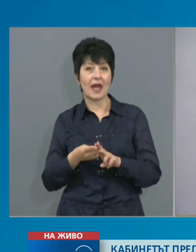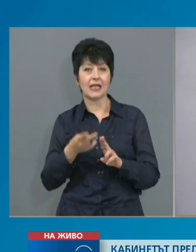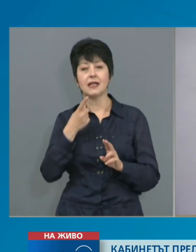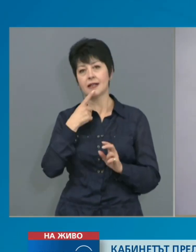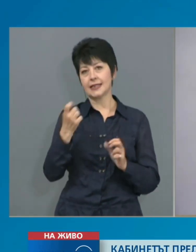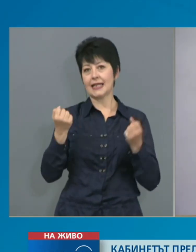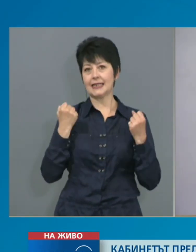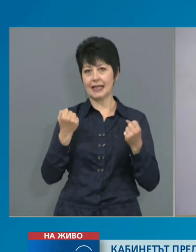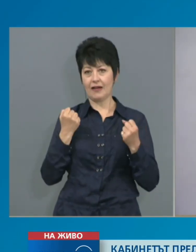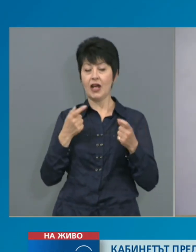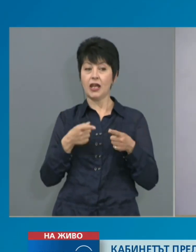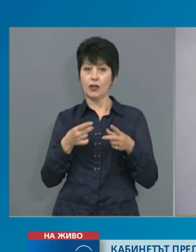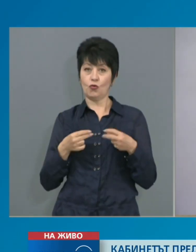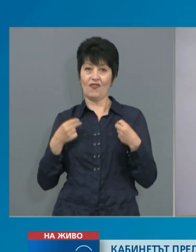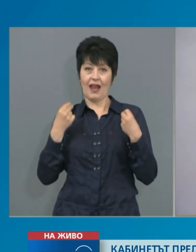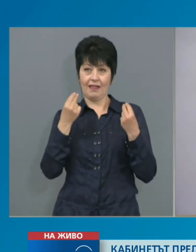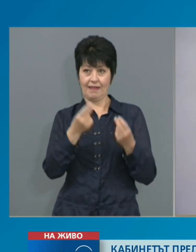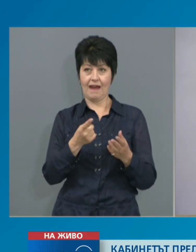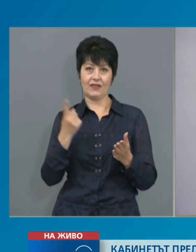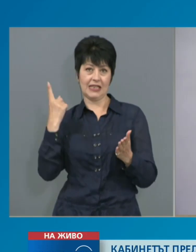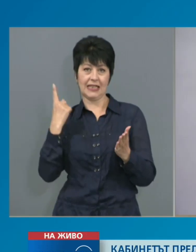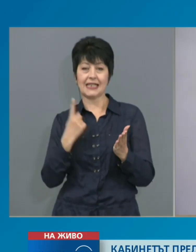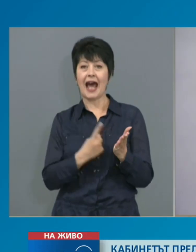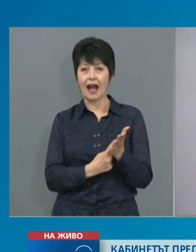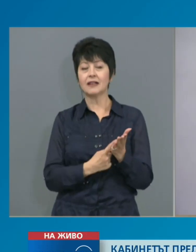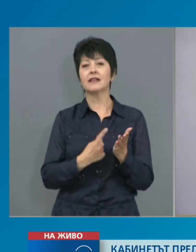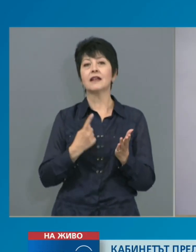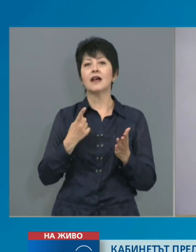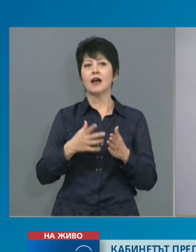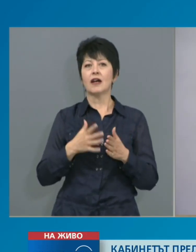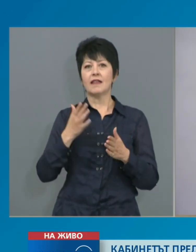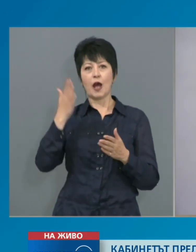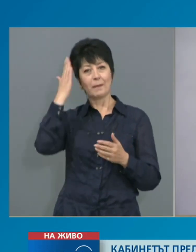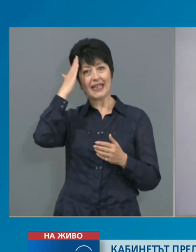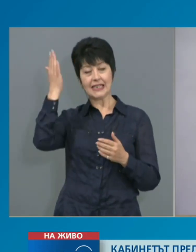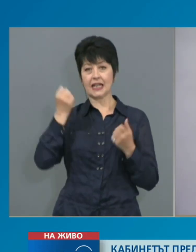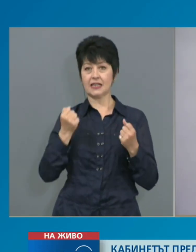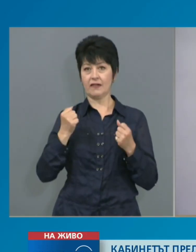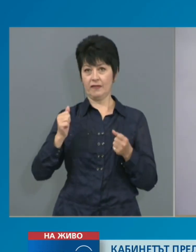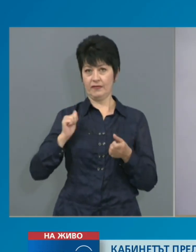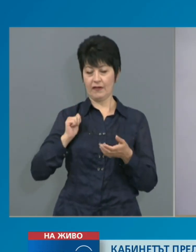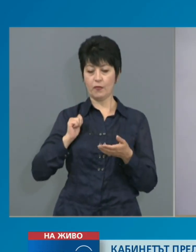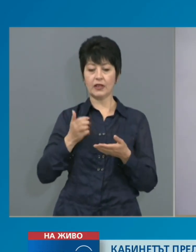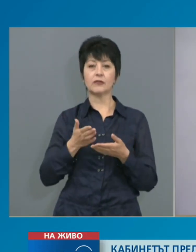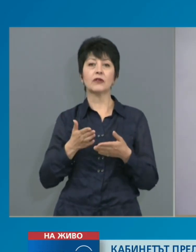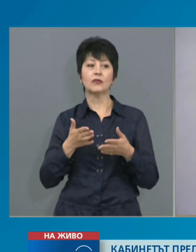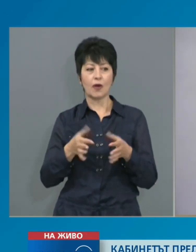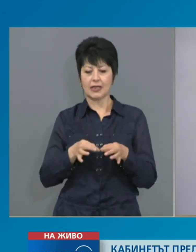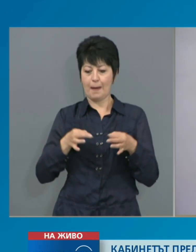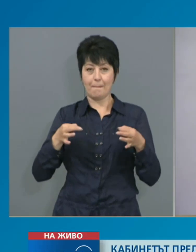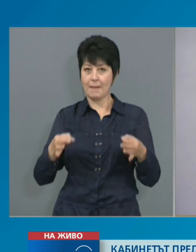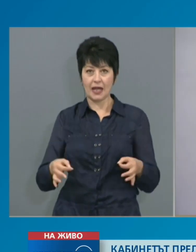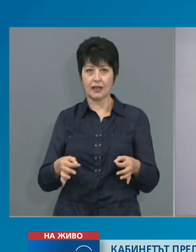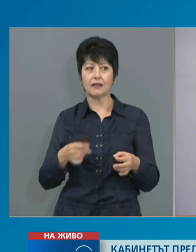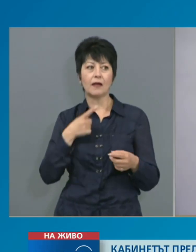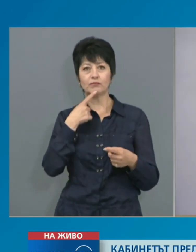възможност с акт на Министра на здравоопазването голяма част от мерките, които се провеждат сега и показаха своята